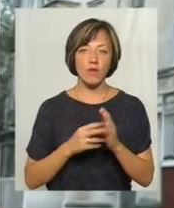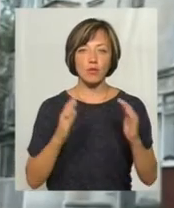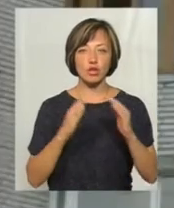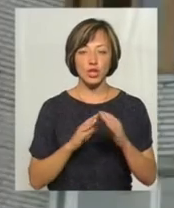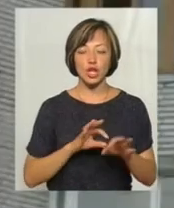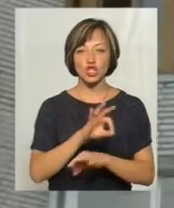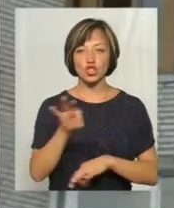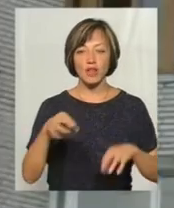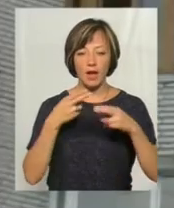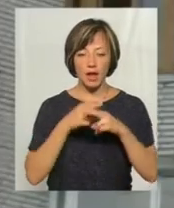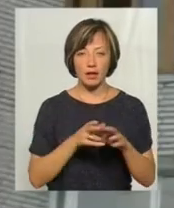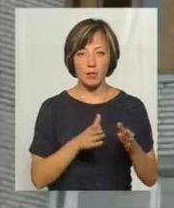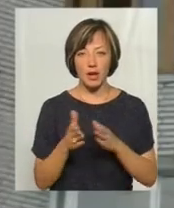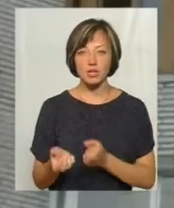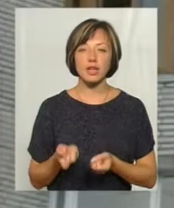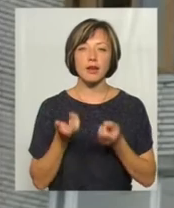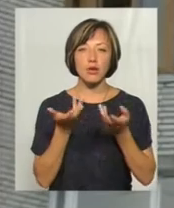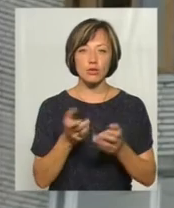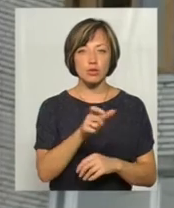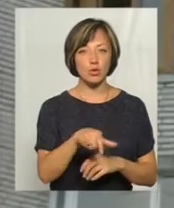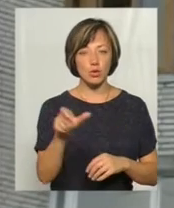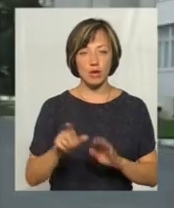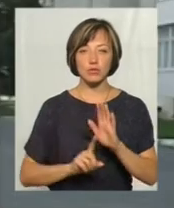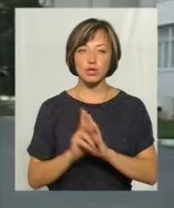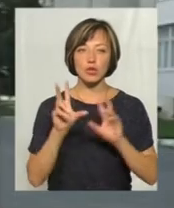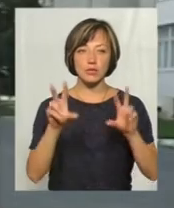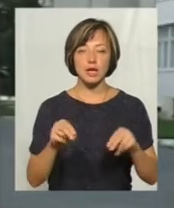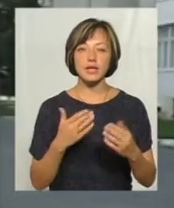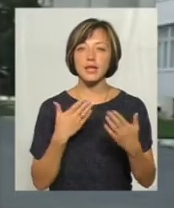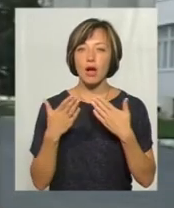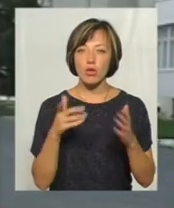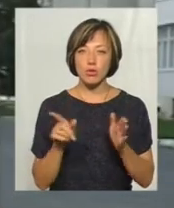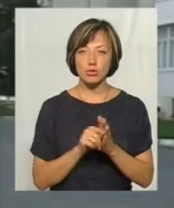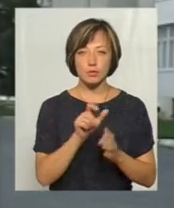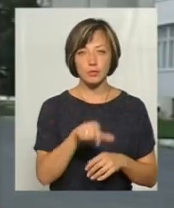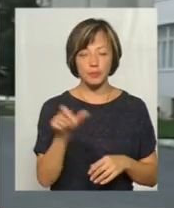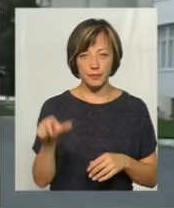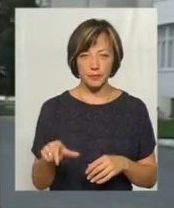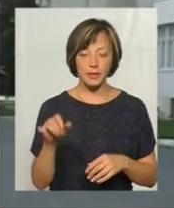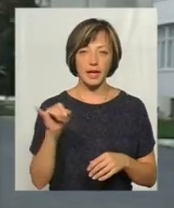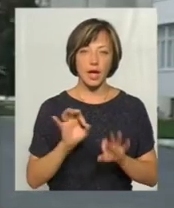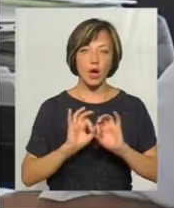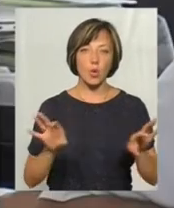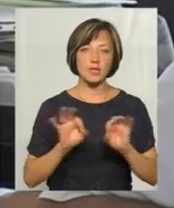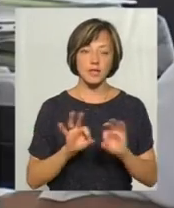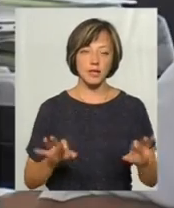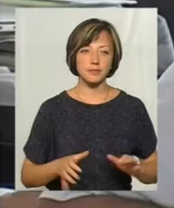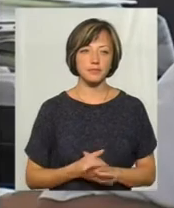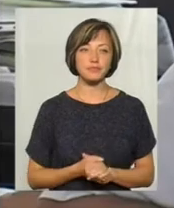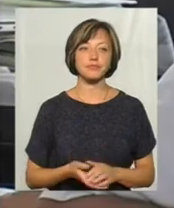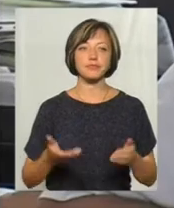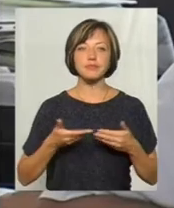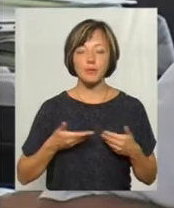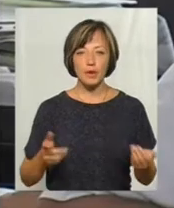інженерних мереж, у ньому кількості мешканців. Розпочати обіцяють із діалогу зі споживачами і детальних роз'яснень. Ми маємо